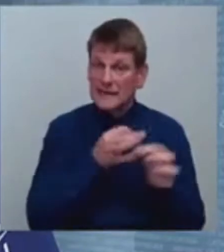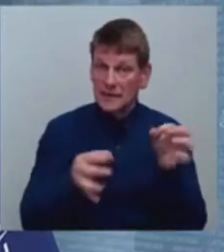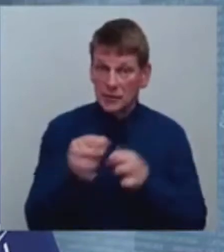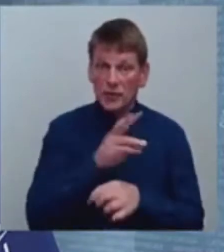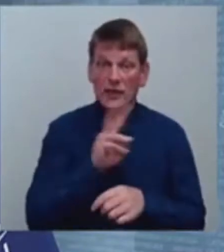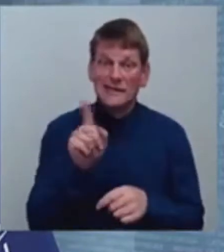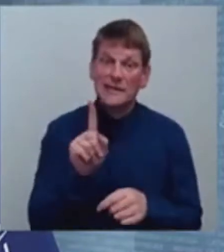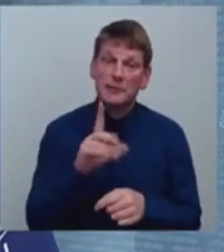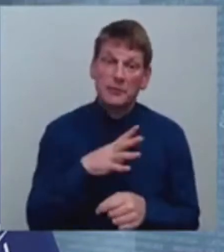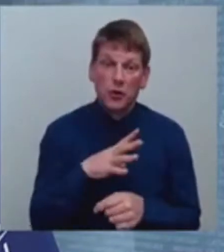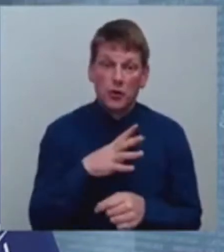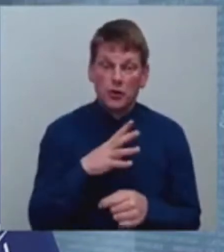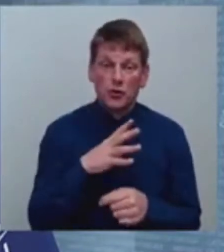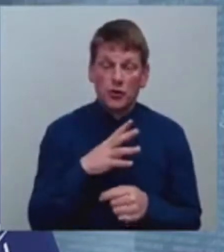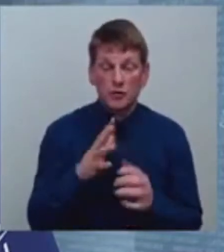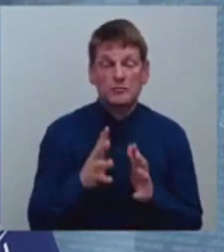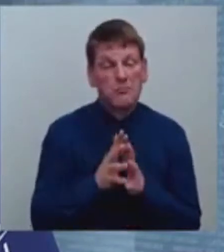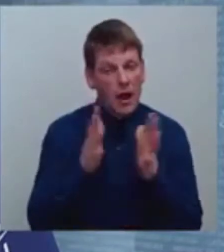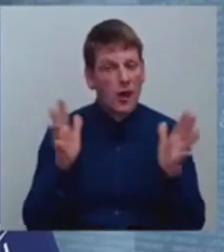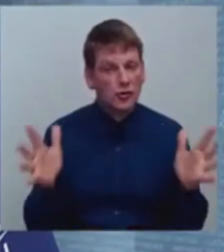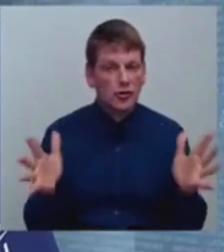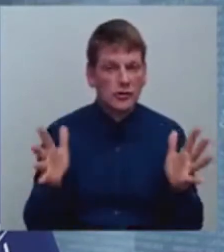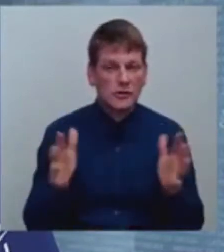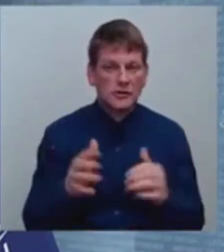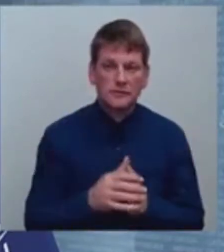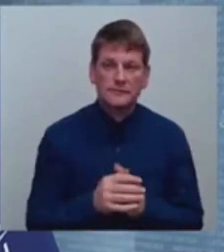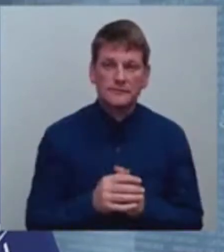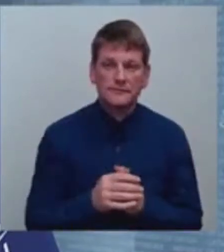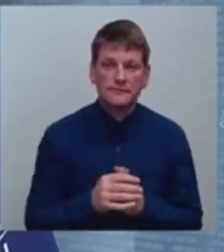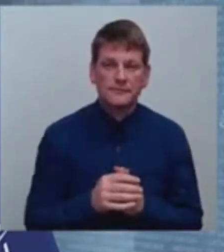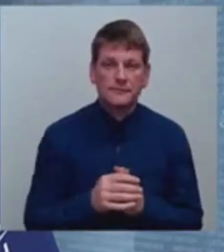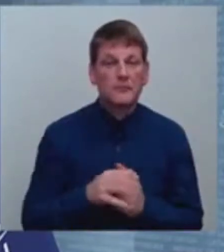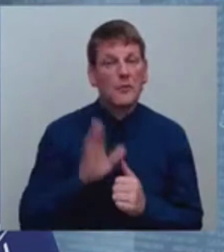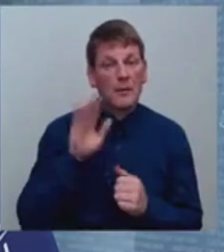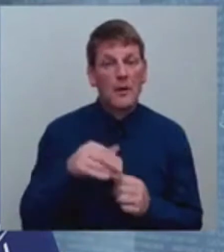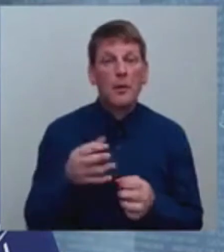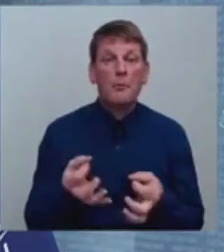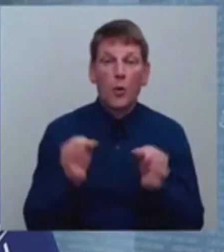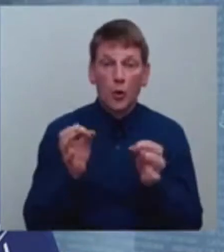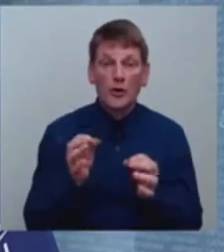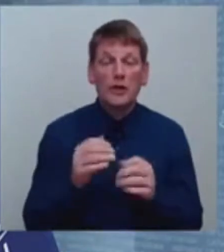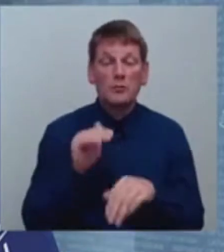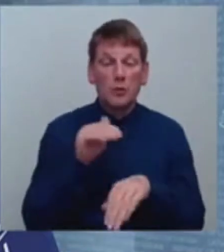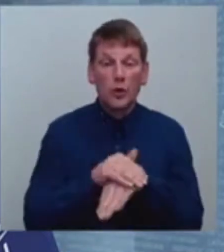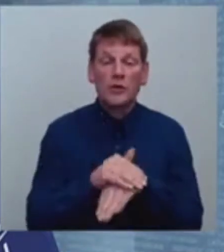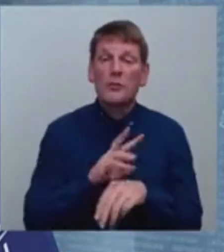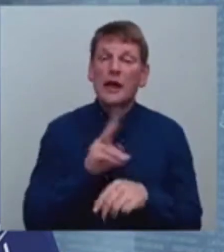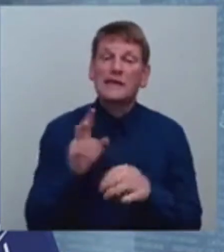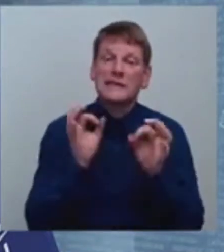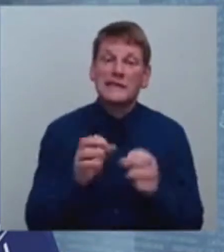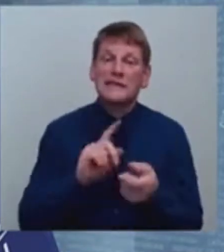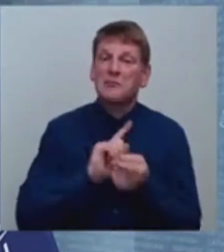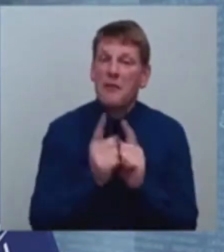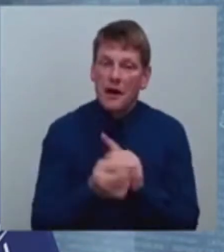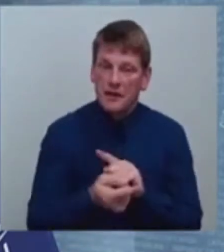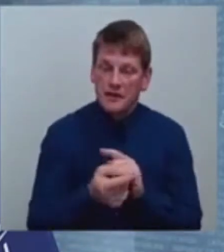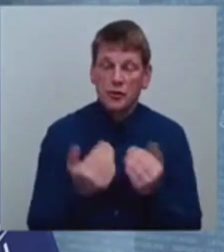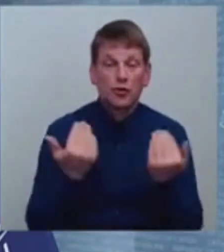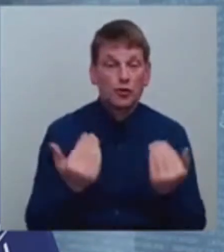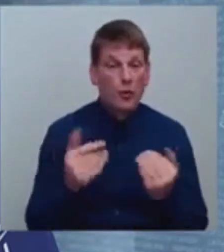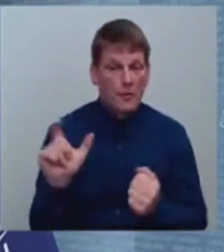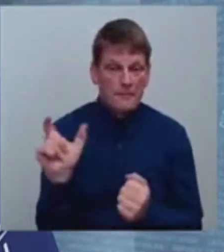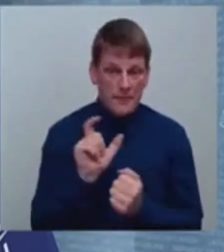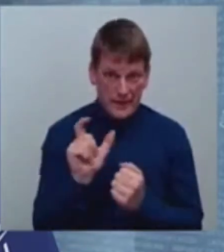arī, kas ir bijušas gana plāšas par būtību, kas tad īsti mainās. Šobrīd mēs